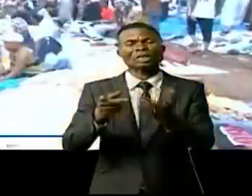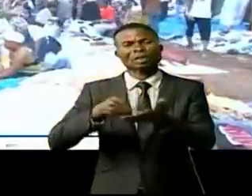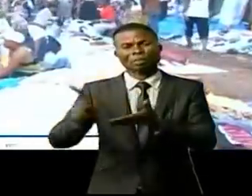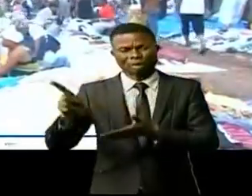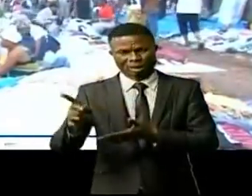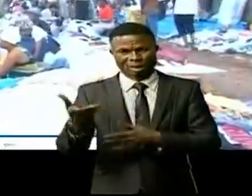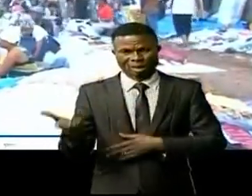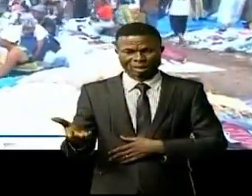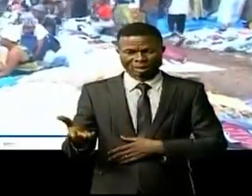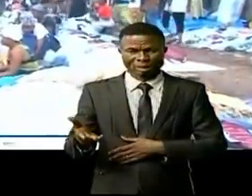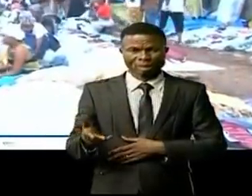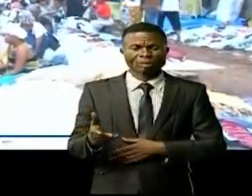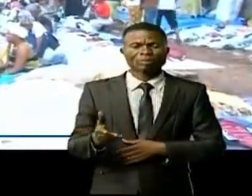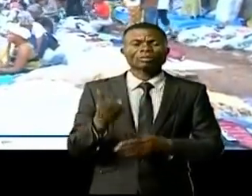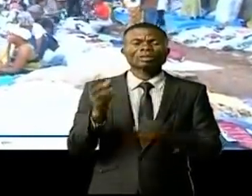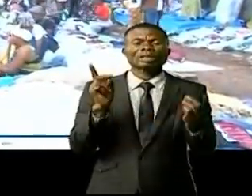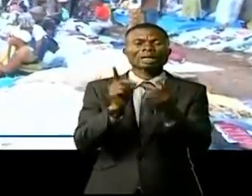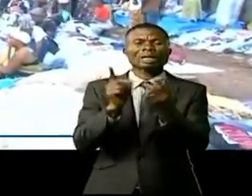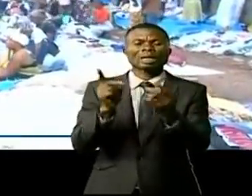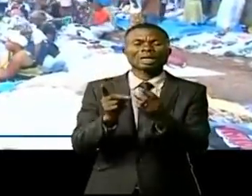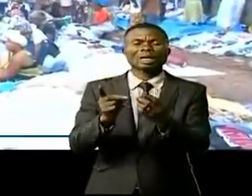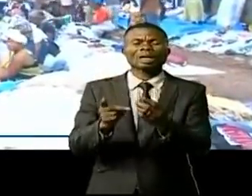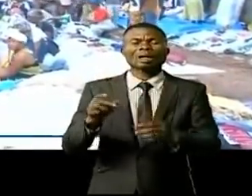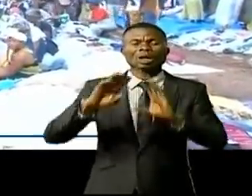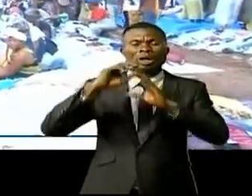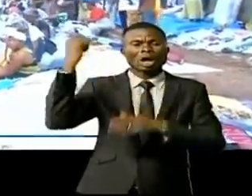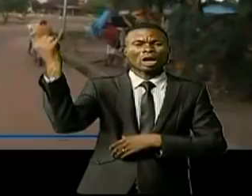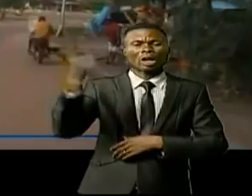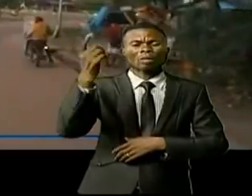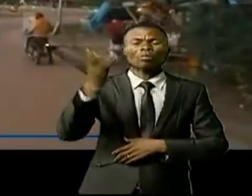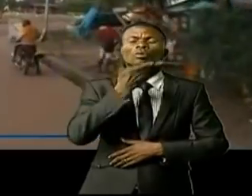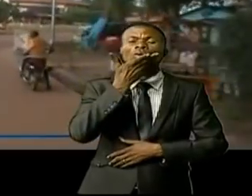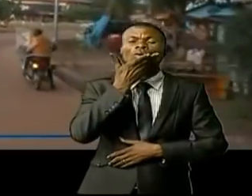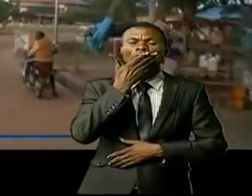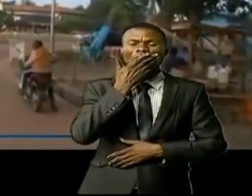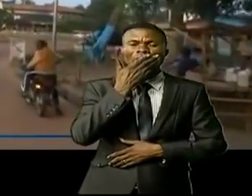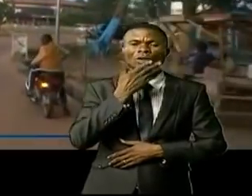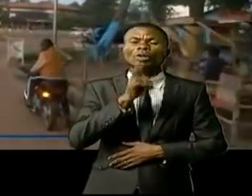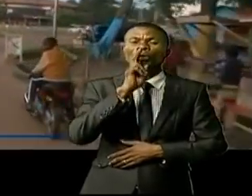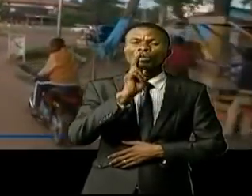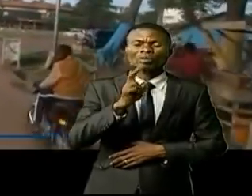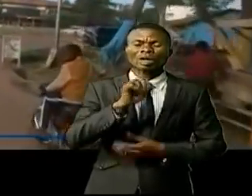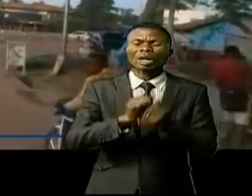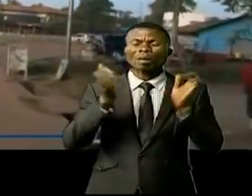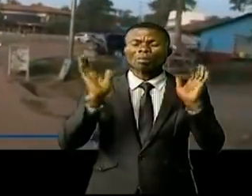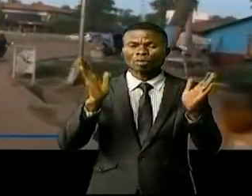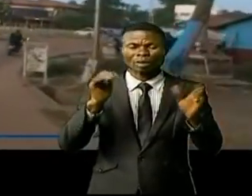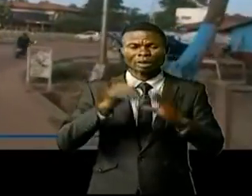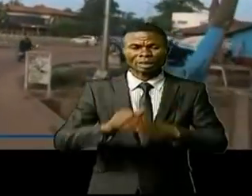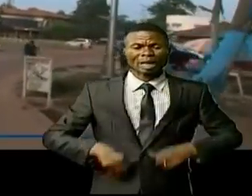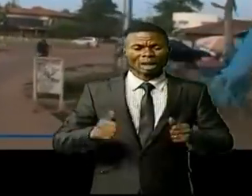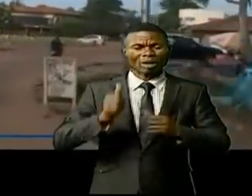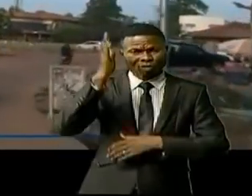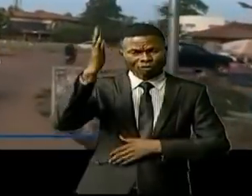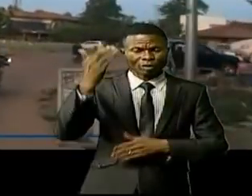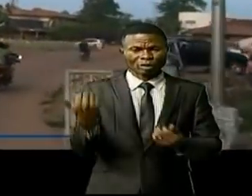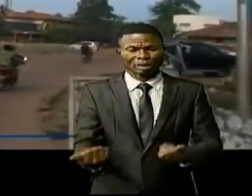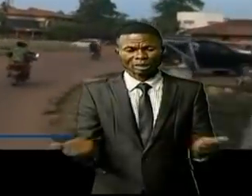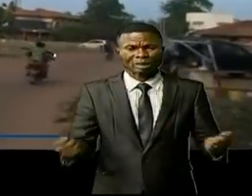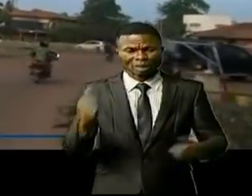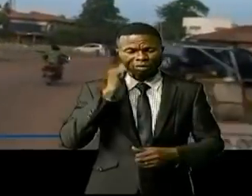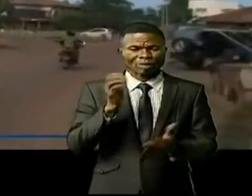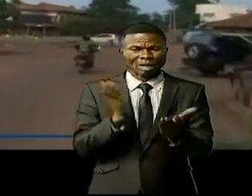Ce rendez-vous de tous les jours avec le monde des adultes a certes une incidence sur leur avenir. Perditions